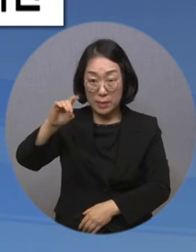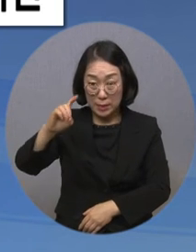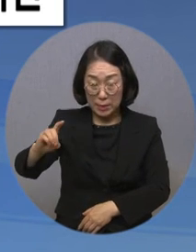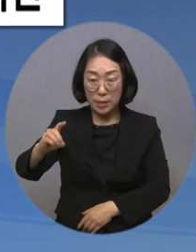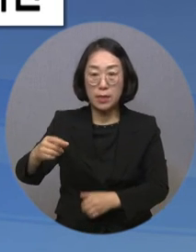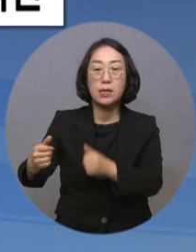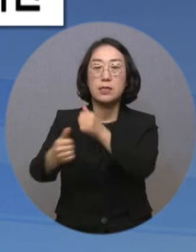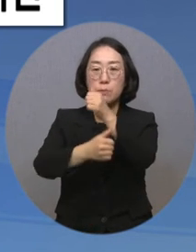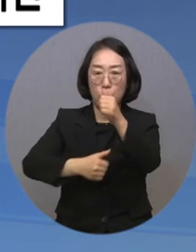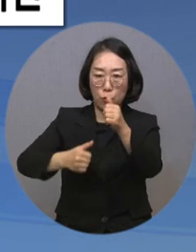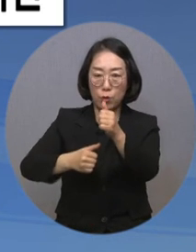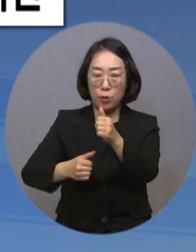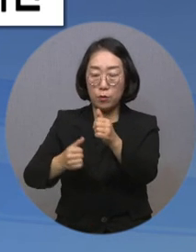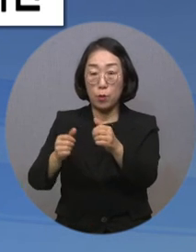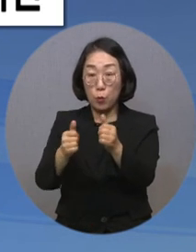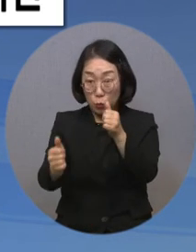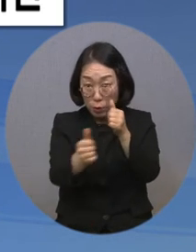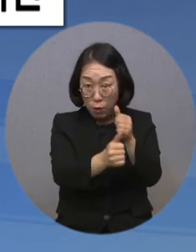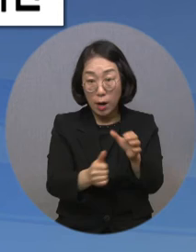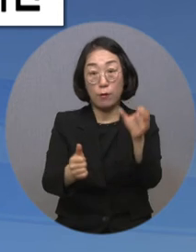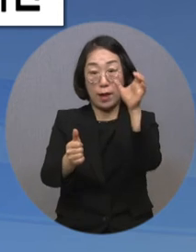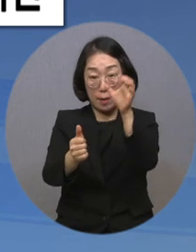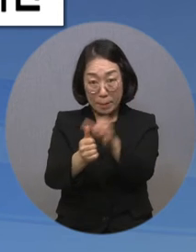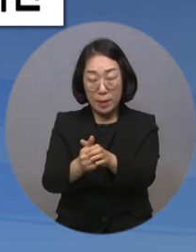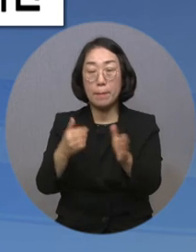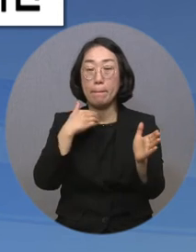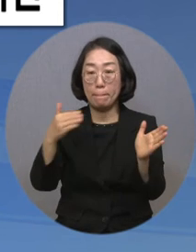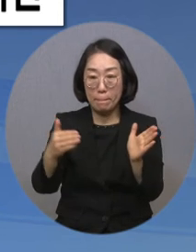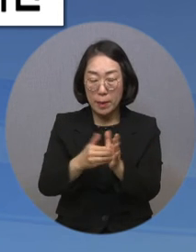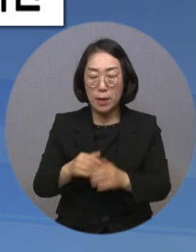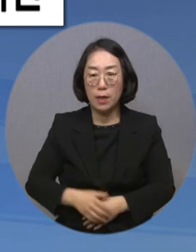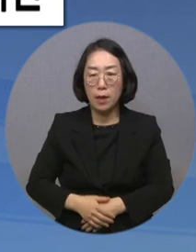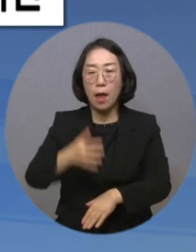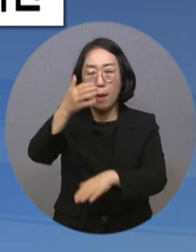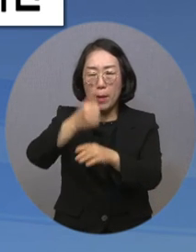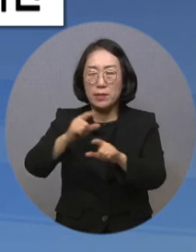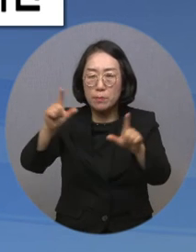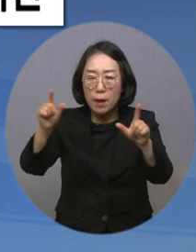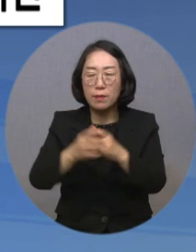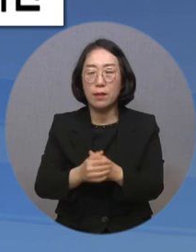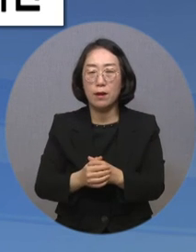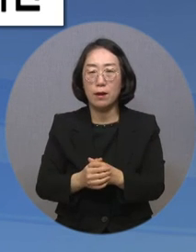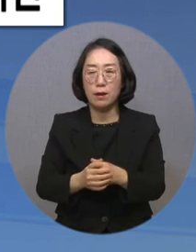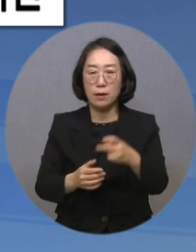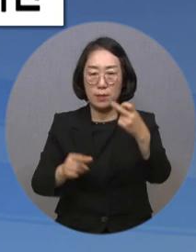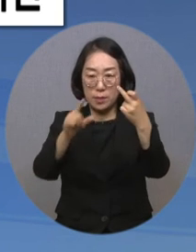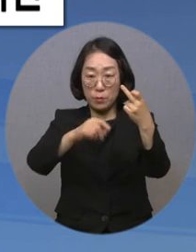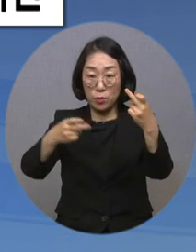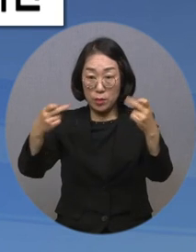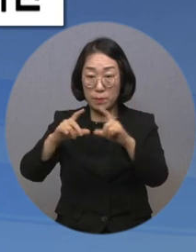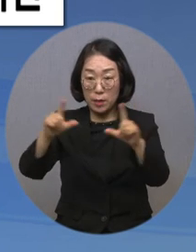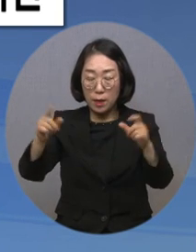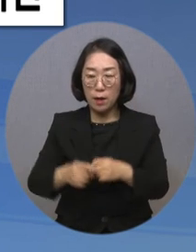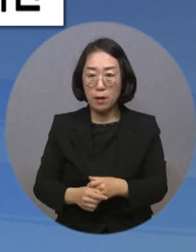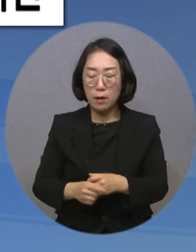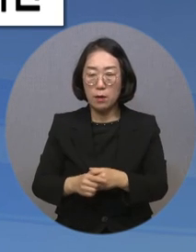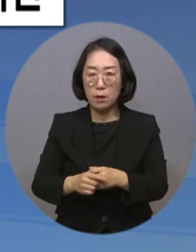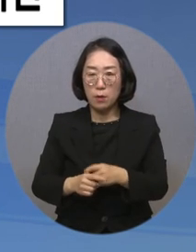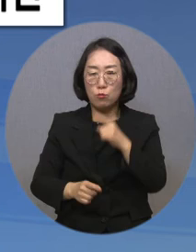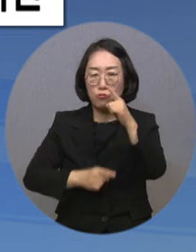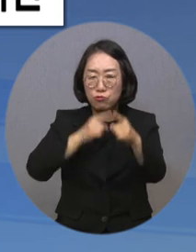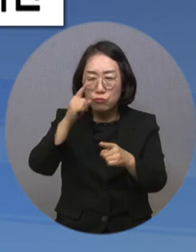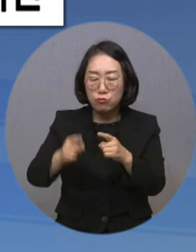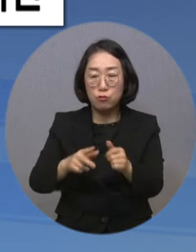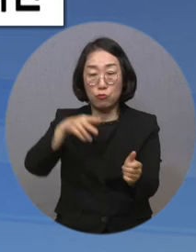정재준 부회장은 제20차 IPC 정기총회 마지막 날인 지난 12일 24명이 출마한